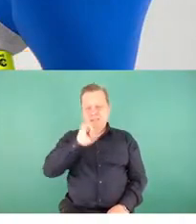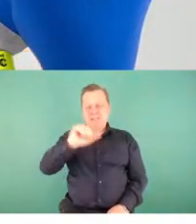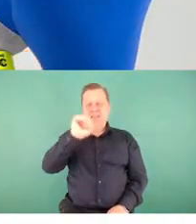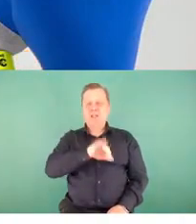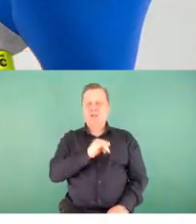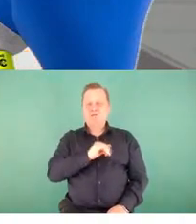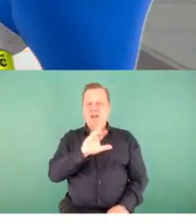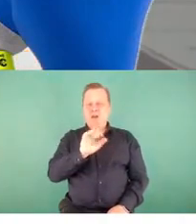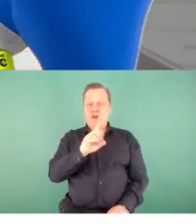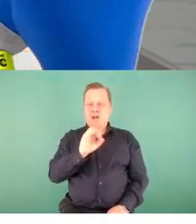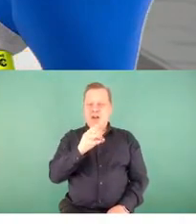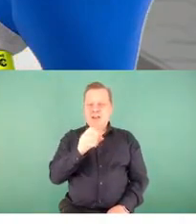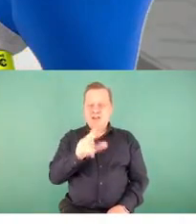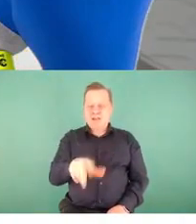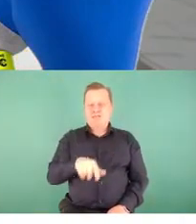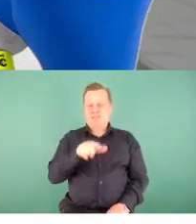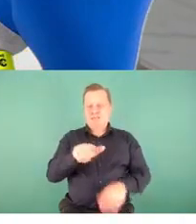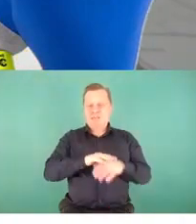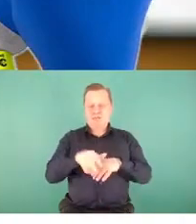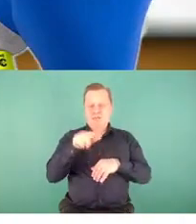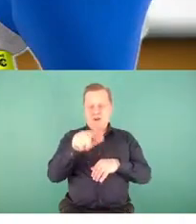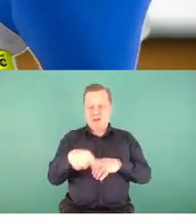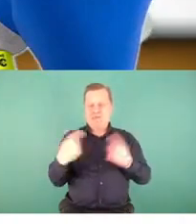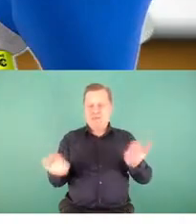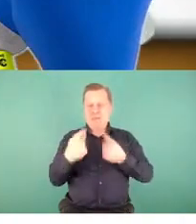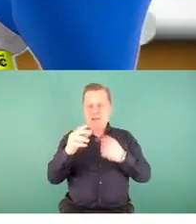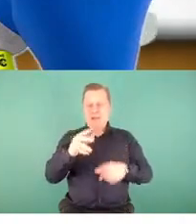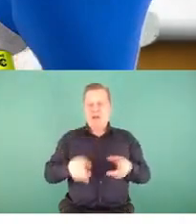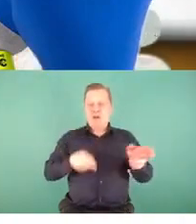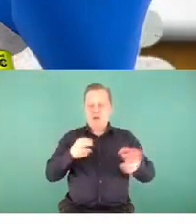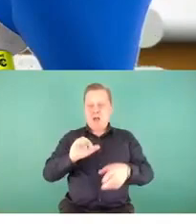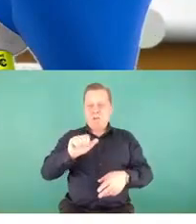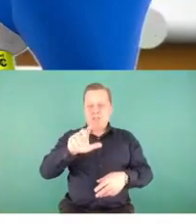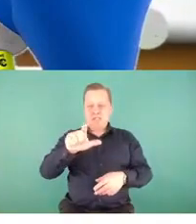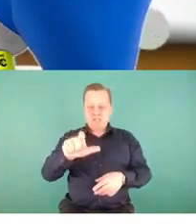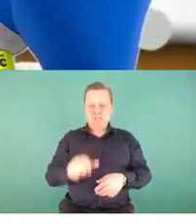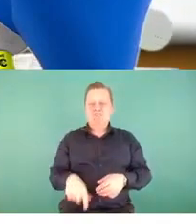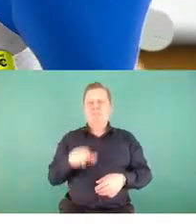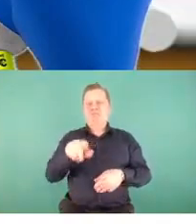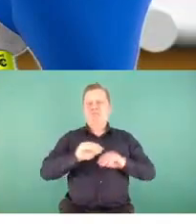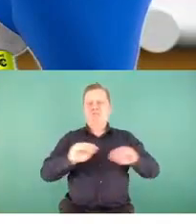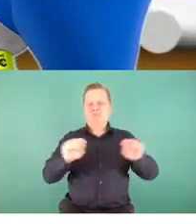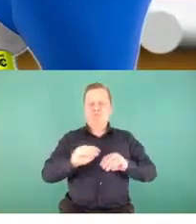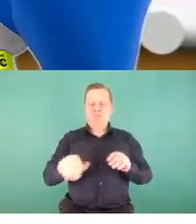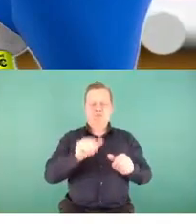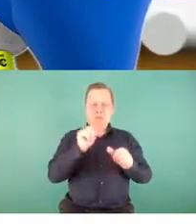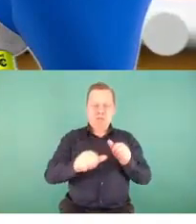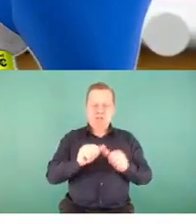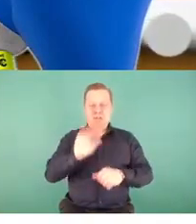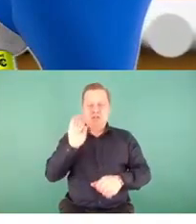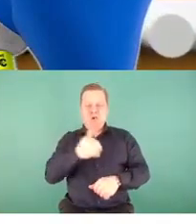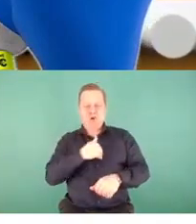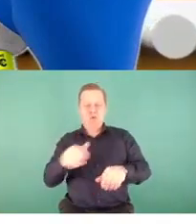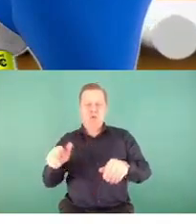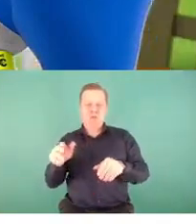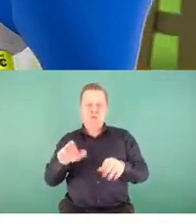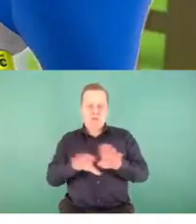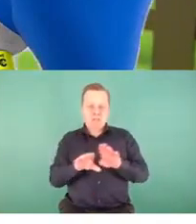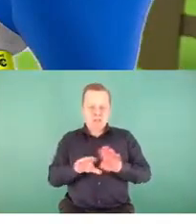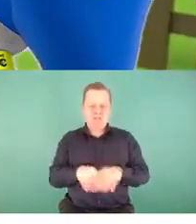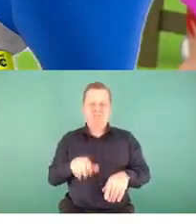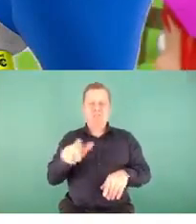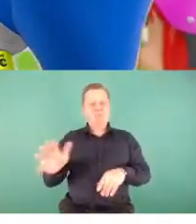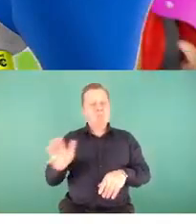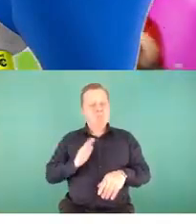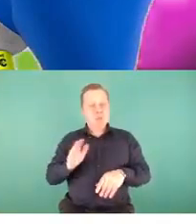bohater kampanii Kolejowe ABC, uczy przedszkolaków i uczniów szkół podstawowych bezpiecznego zachowania w pobliżu torów,